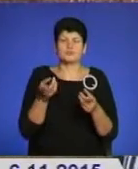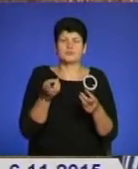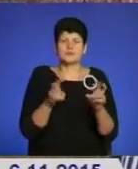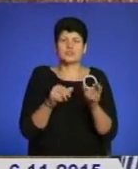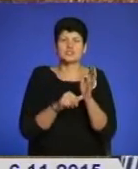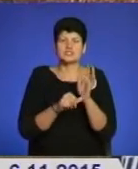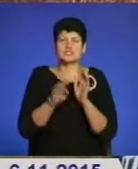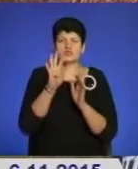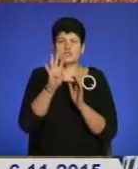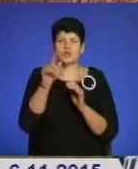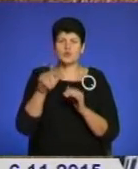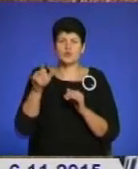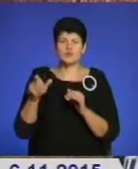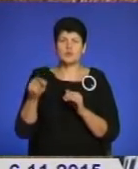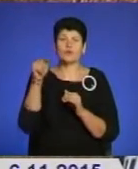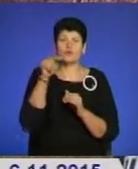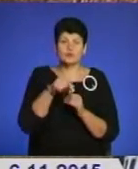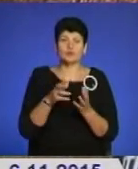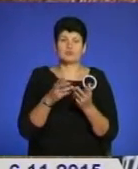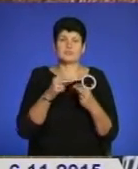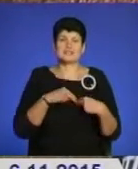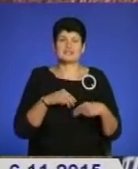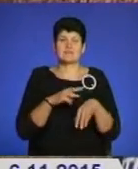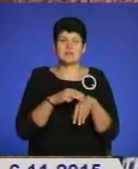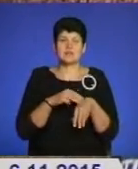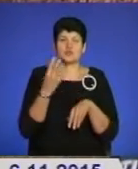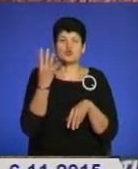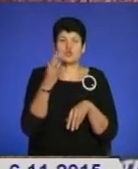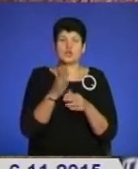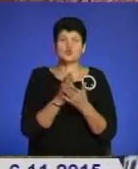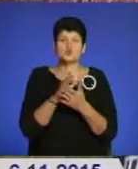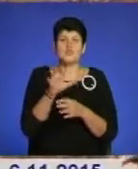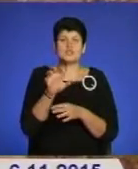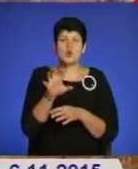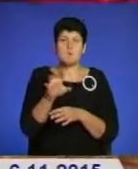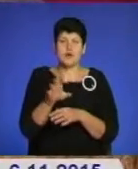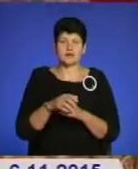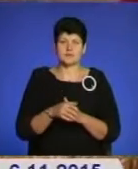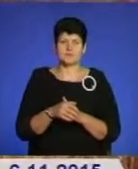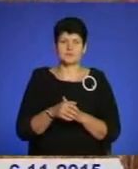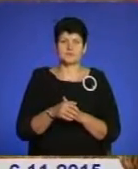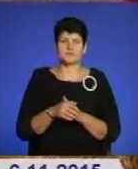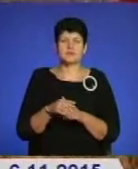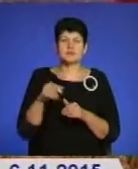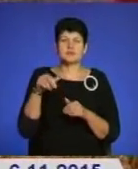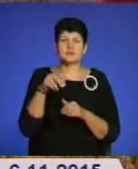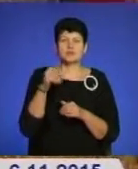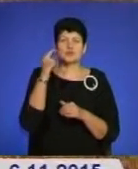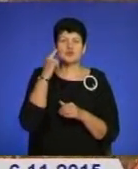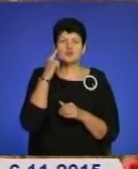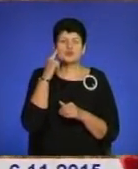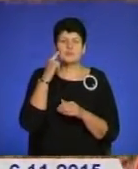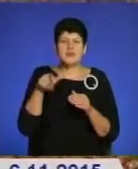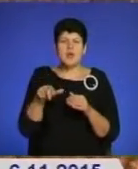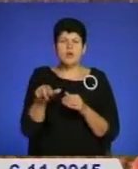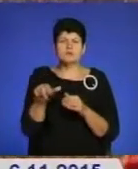чоловіки особового складу, в тому числі працівники міліції, 4 службових собаки. Зачули, просто йшли понад річку, зачули,